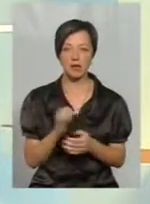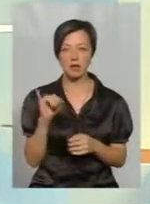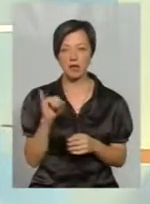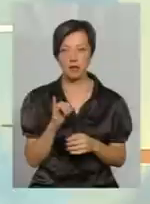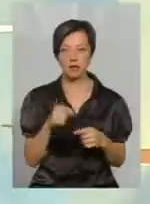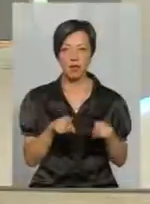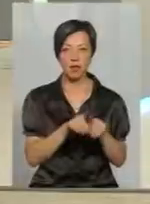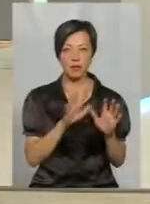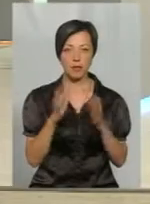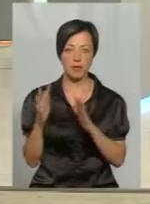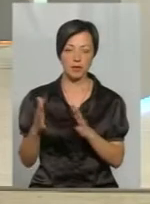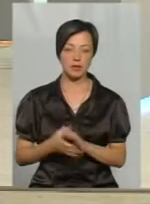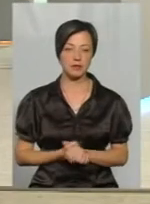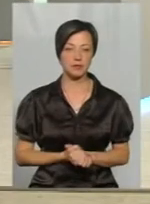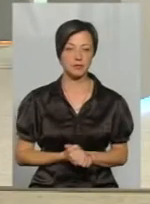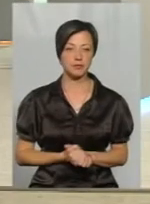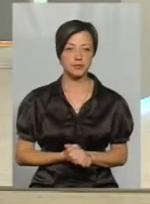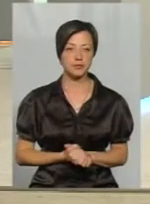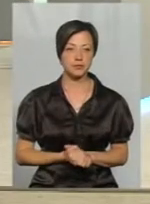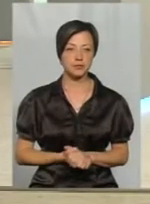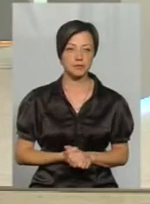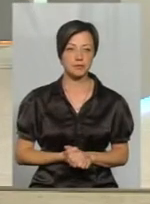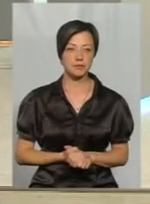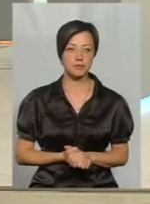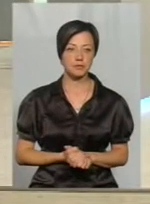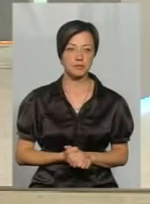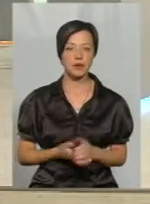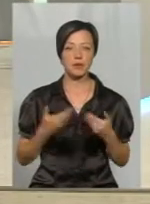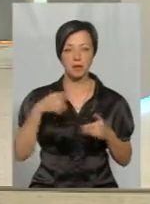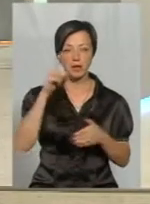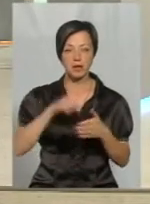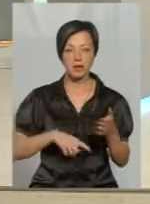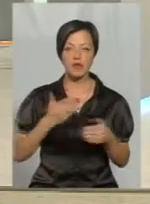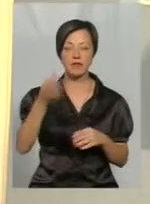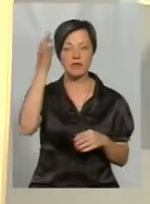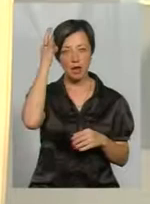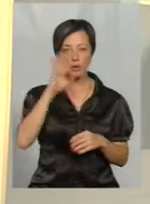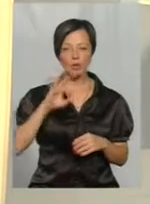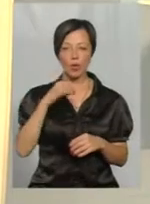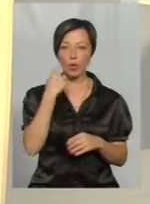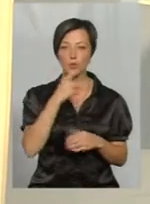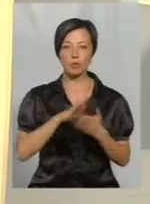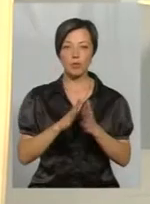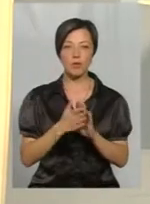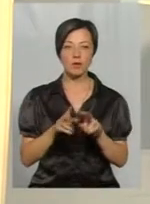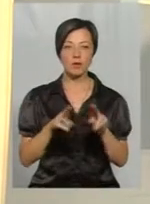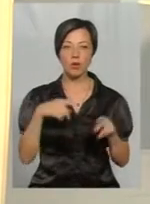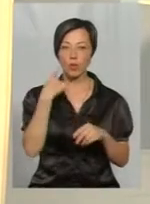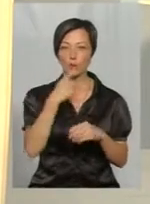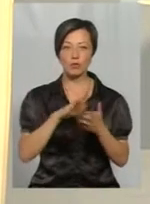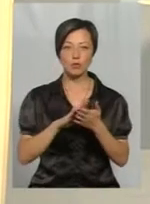такі от події мають відбутись. Ми надіємося. І от ви згадуєте про усні домовленості. Так само усні